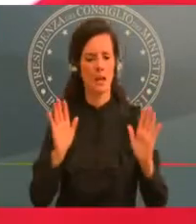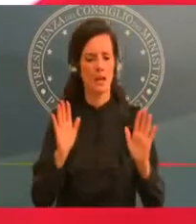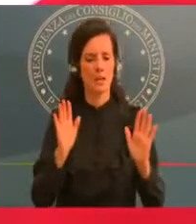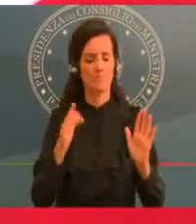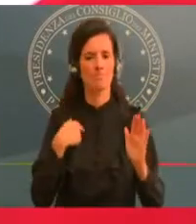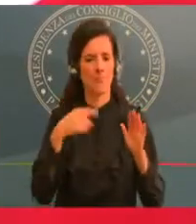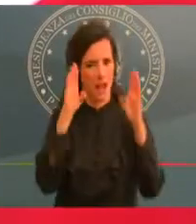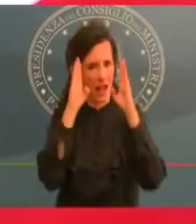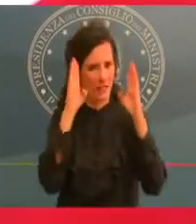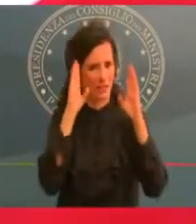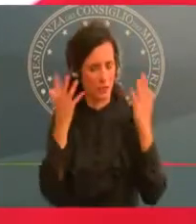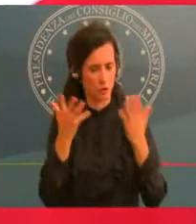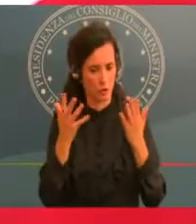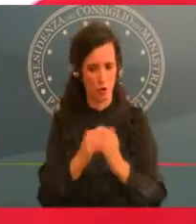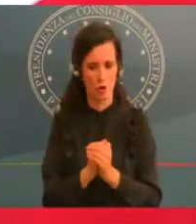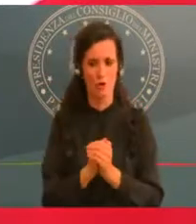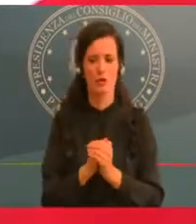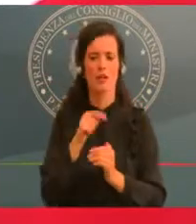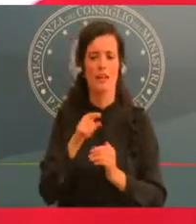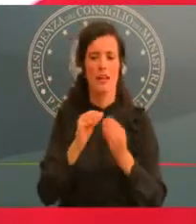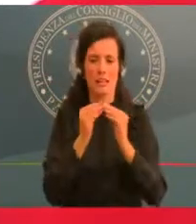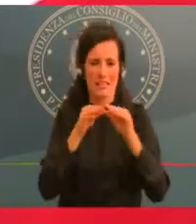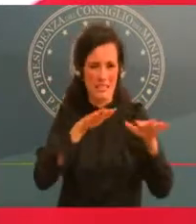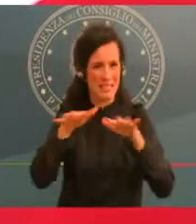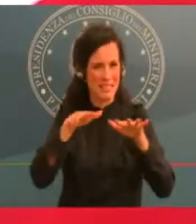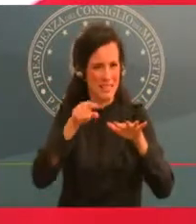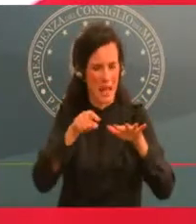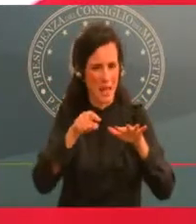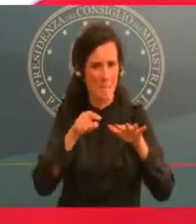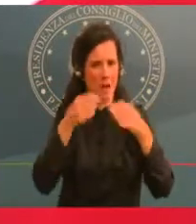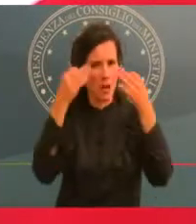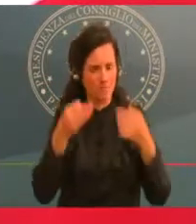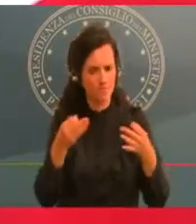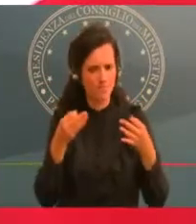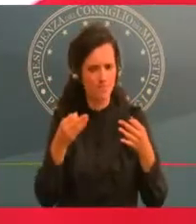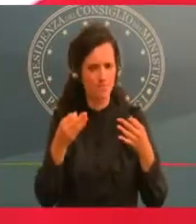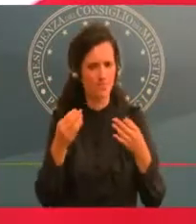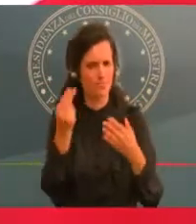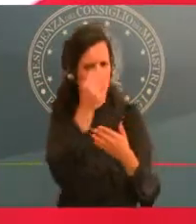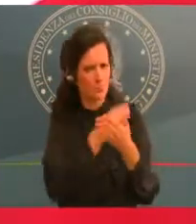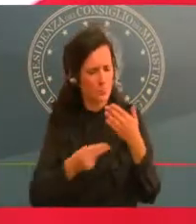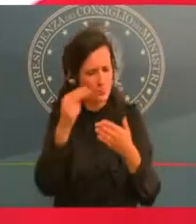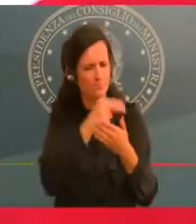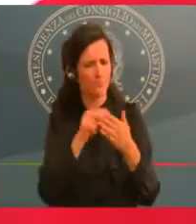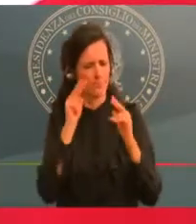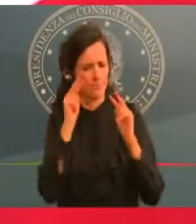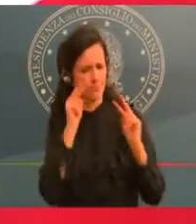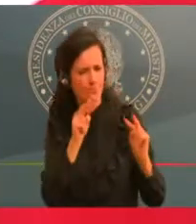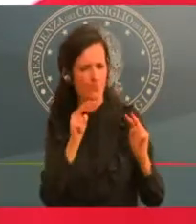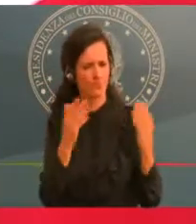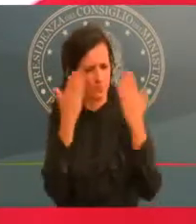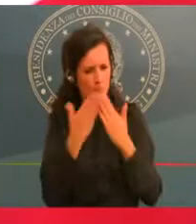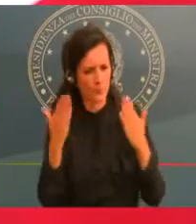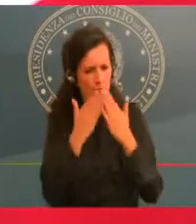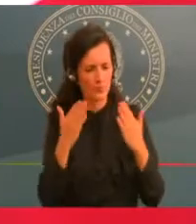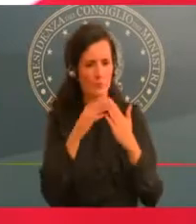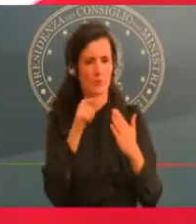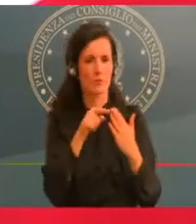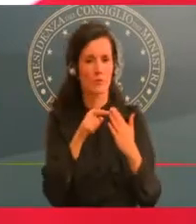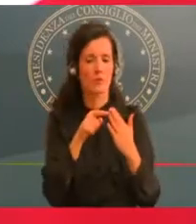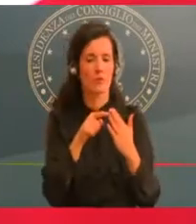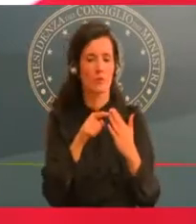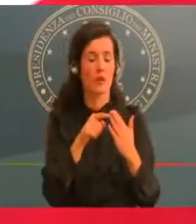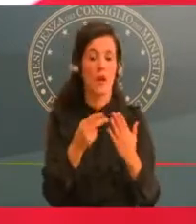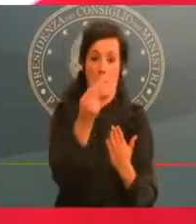piano, per quanto riguarda la gestione della pandemia, sia questo sistema di monitoraggio, è